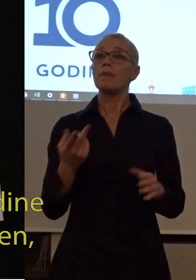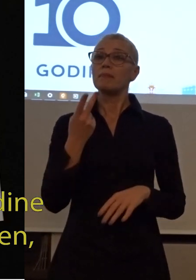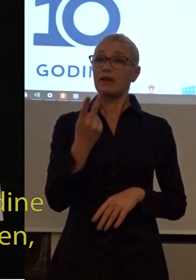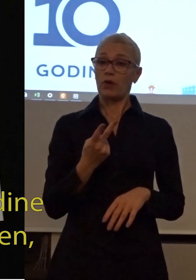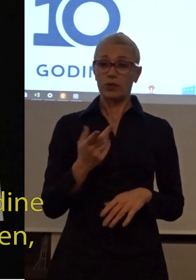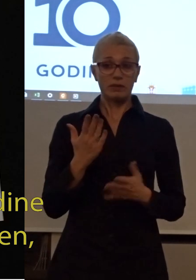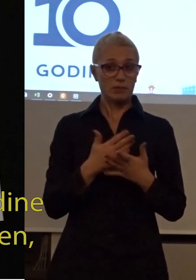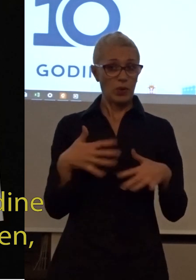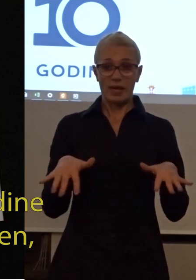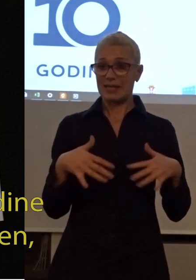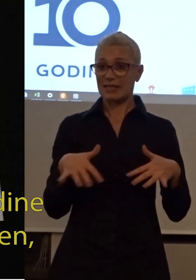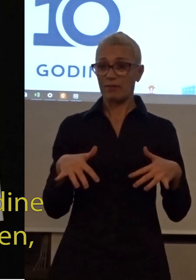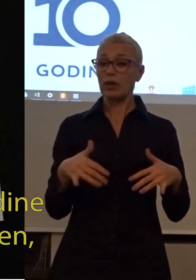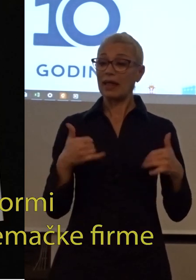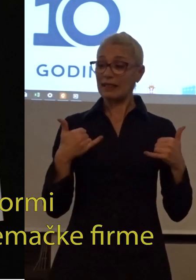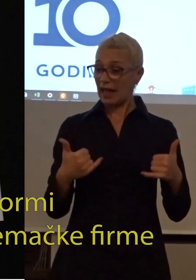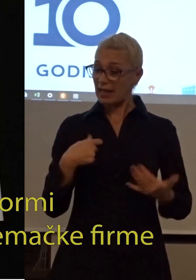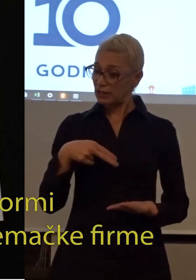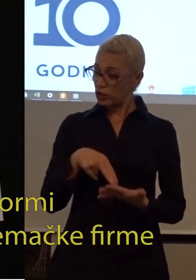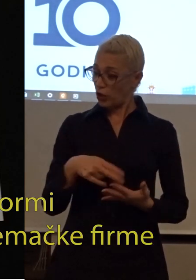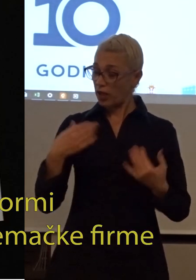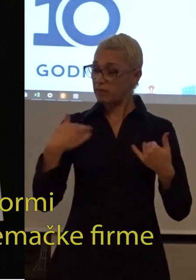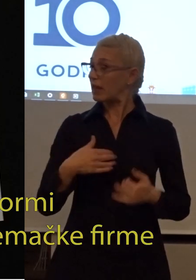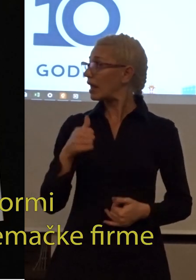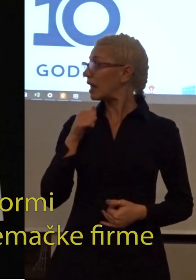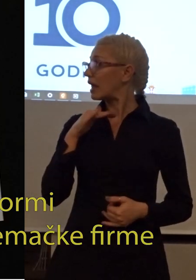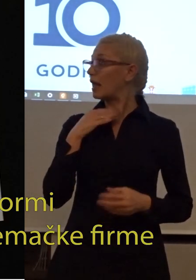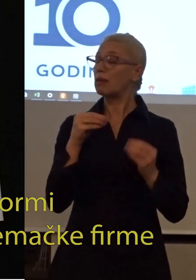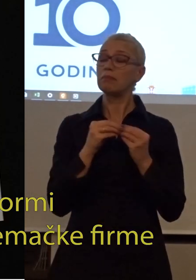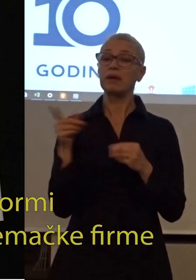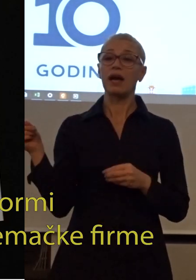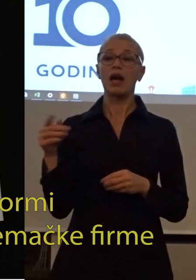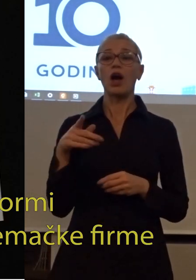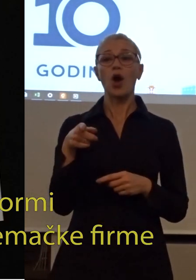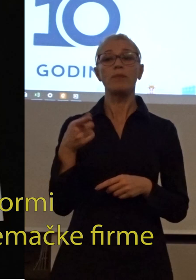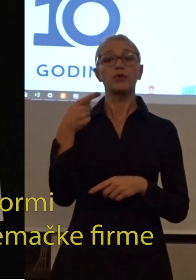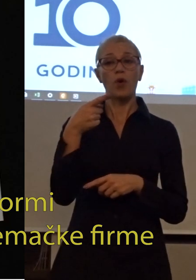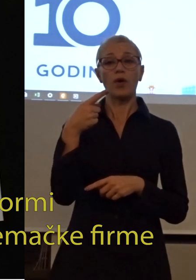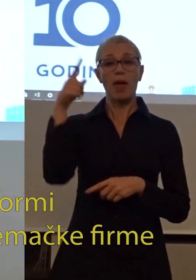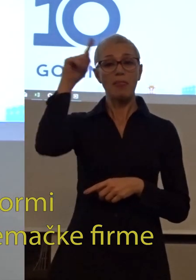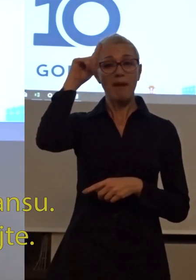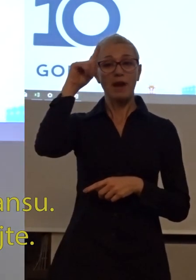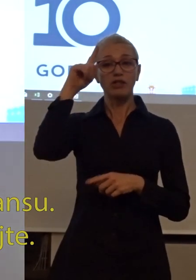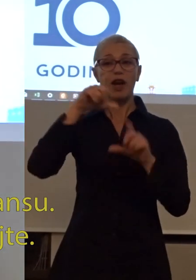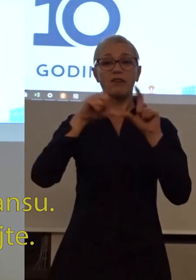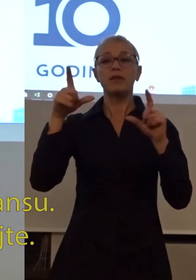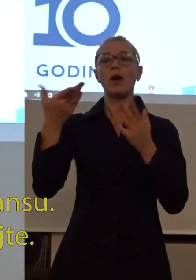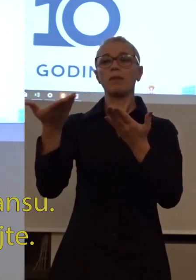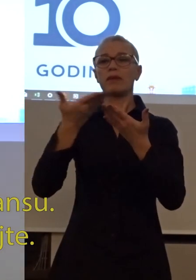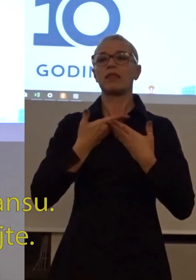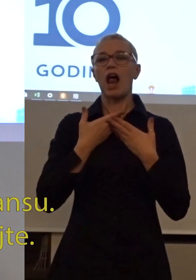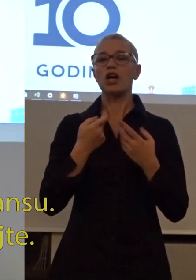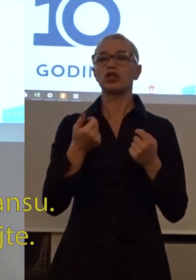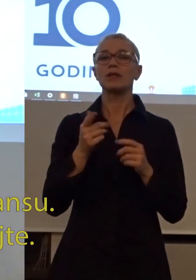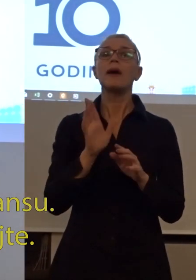nisam bio zapošljen. Danas stojim u uniform IGB automotive Komp koja je nemačka firma i koja mi je pružila